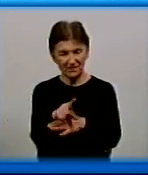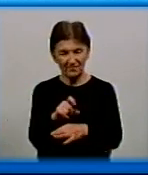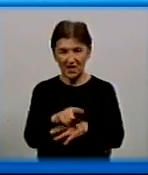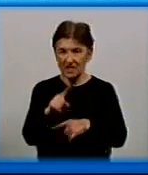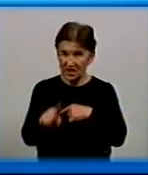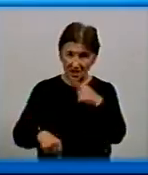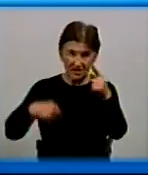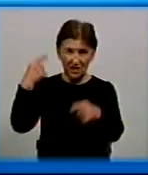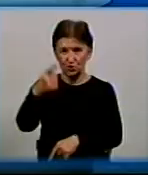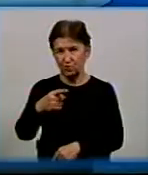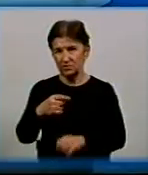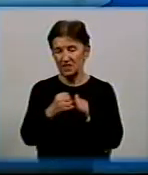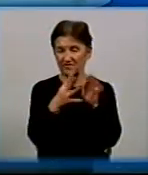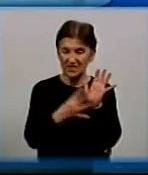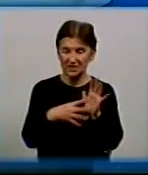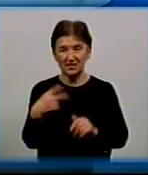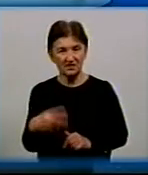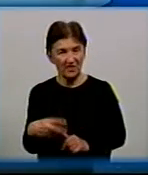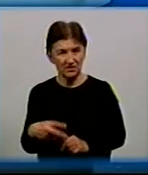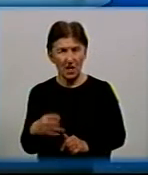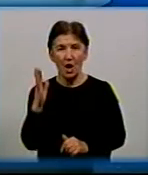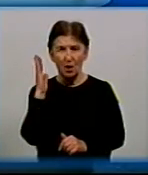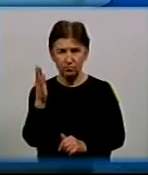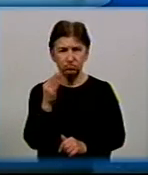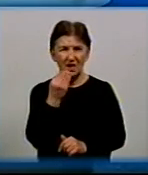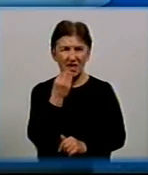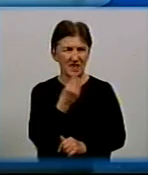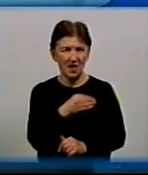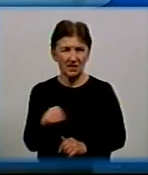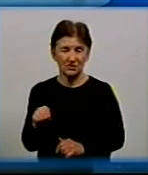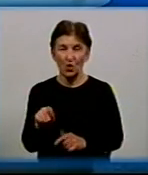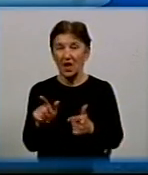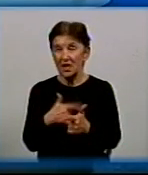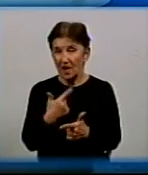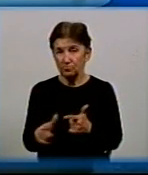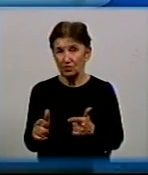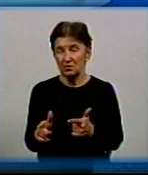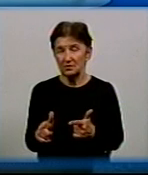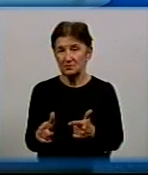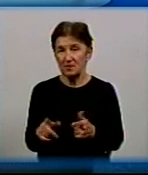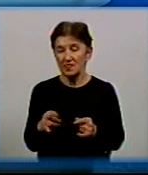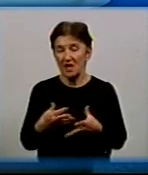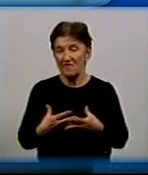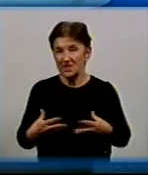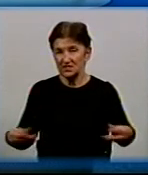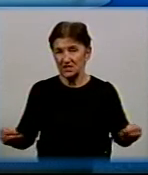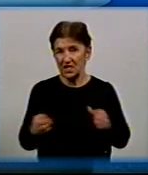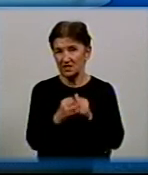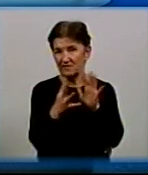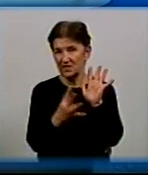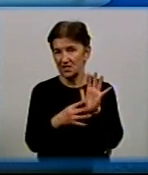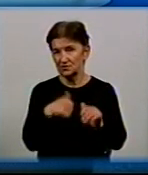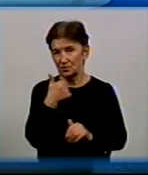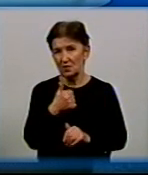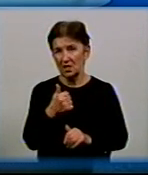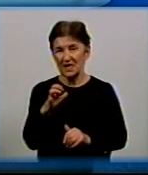2019-2020 років буде якісне забезпечення? Чи все ж таки ось вже буквально навесні 2019 року ці